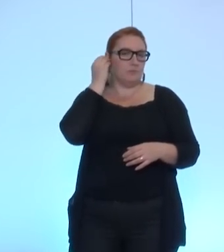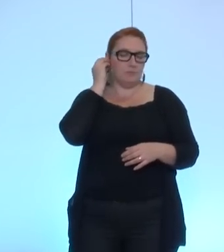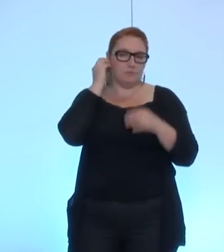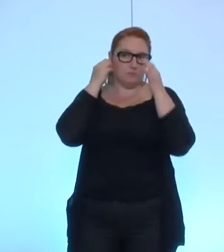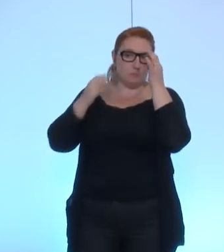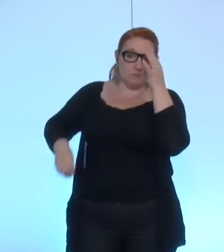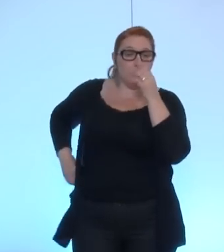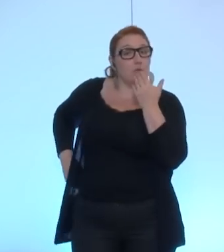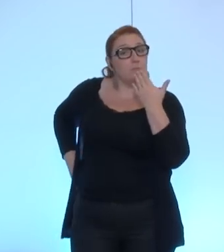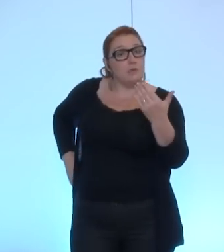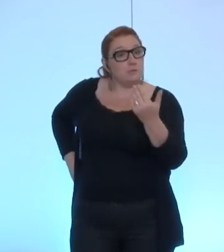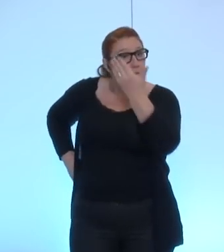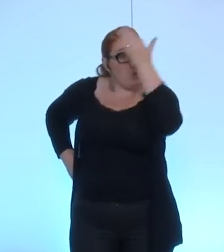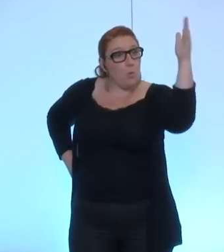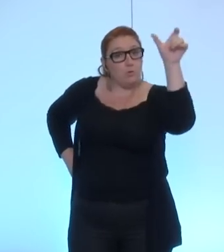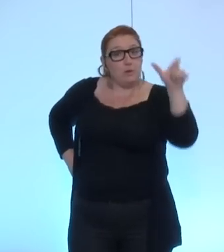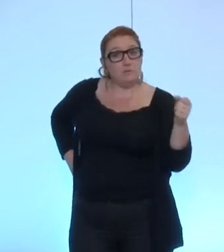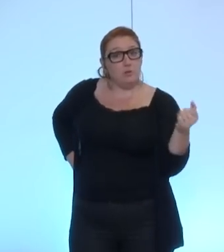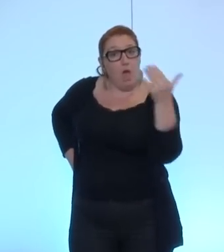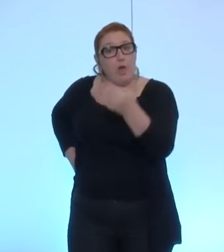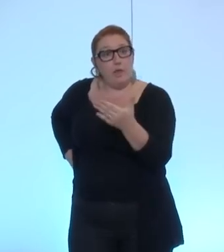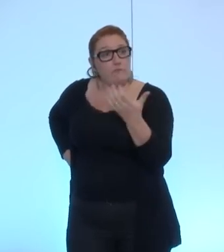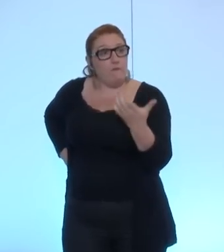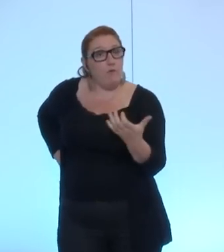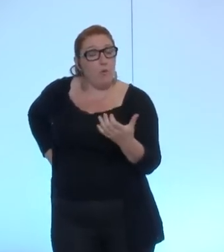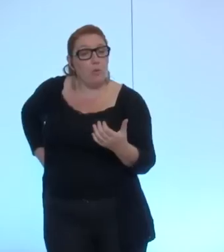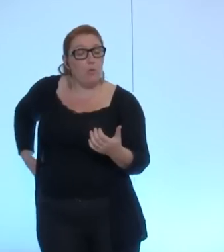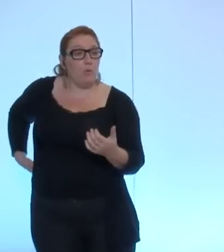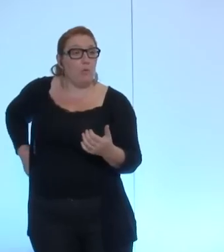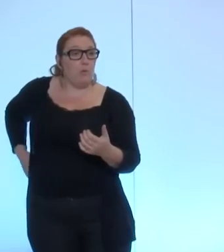merci y a-t-il d'autres demandes de parole